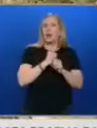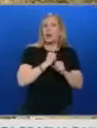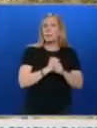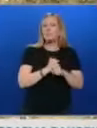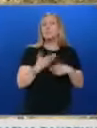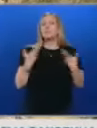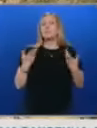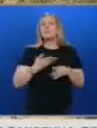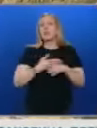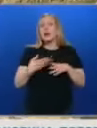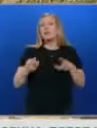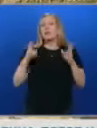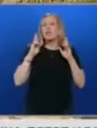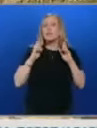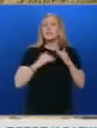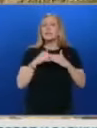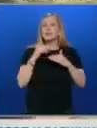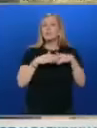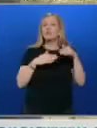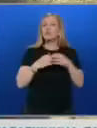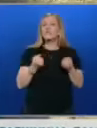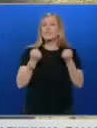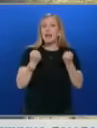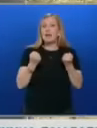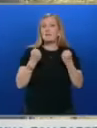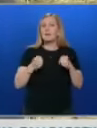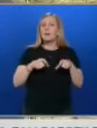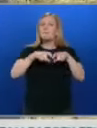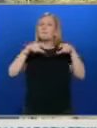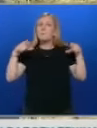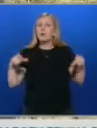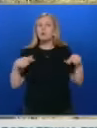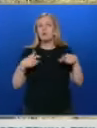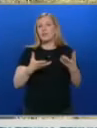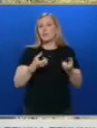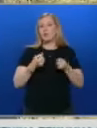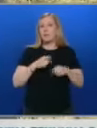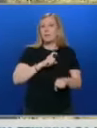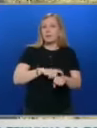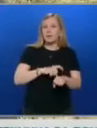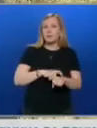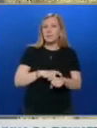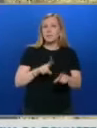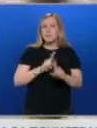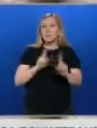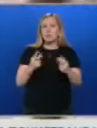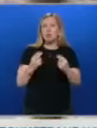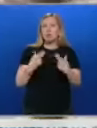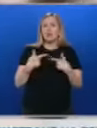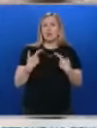постоянен мост на реката, но това ще отнеме време. Няма кой в момента да ми каже за колко време може да се възстанови нещо.